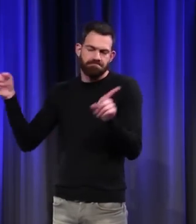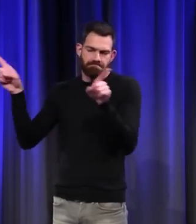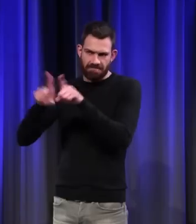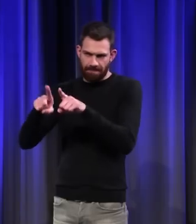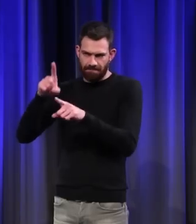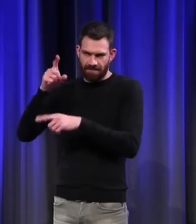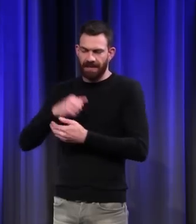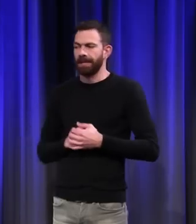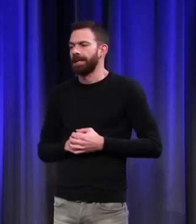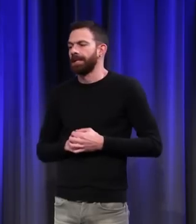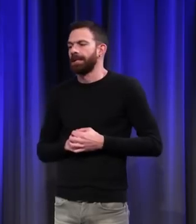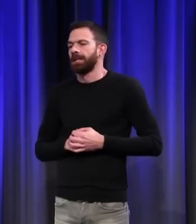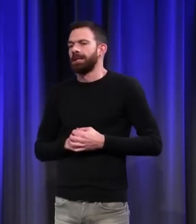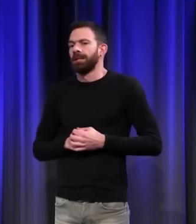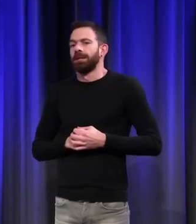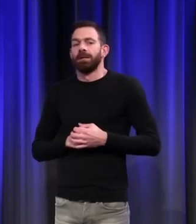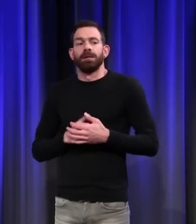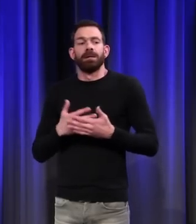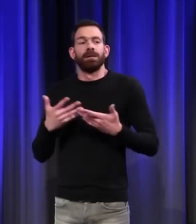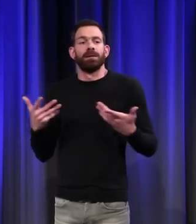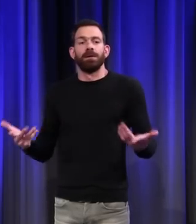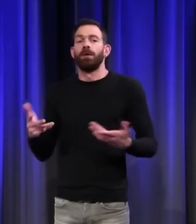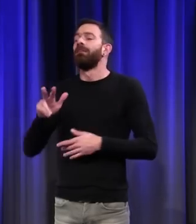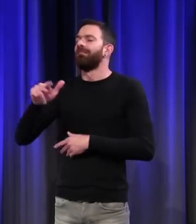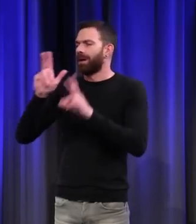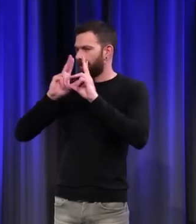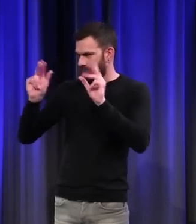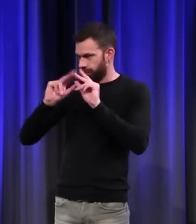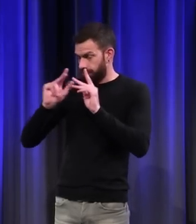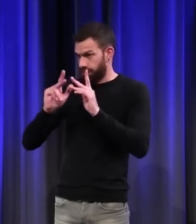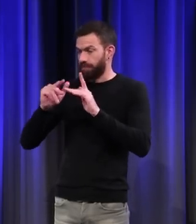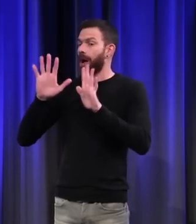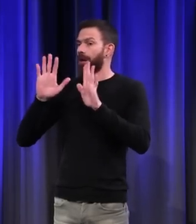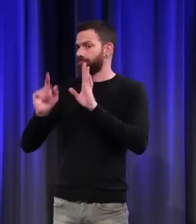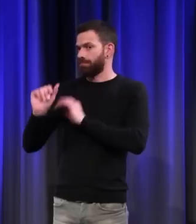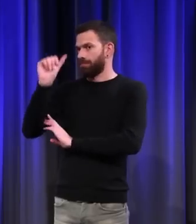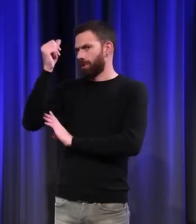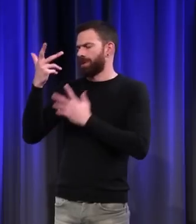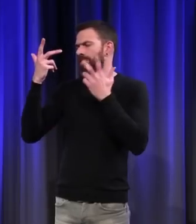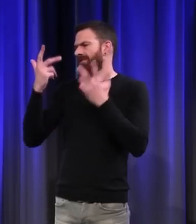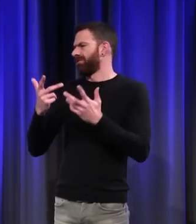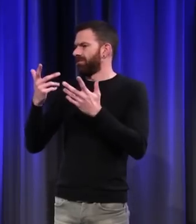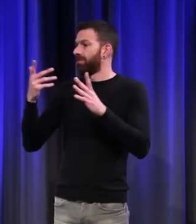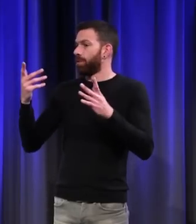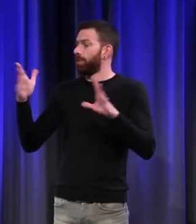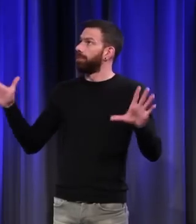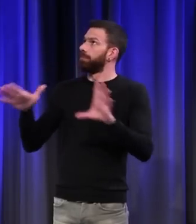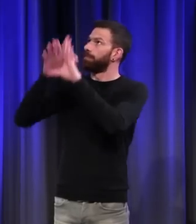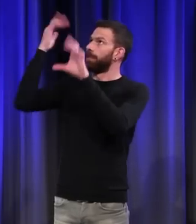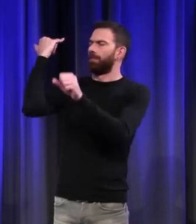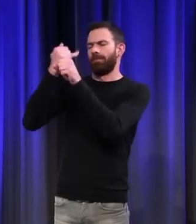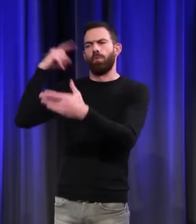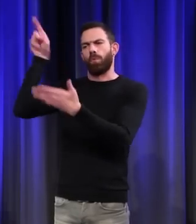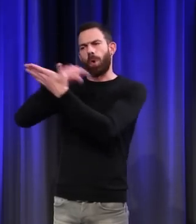Alors, avant de dire un certain nombre de choses, il faut corriger des idées fausses, un grand nombre d'idées